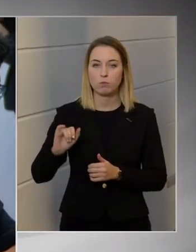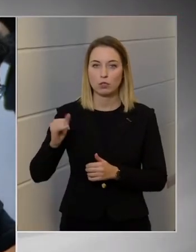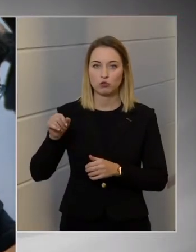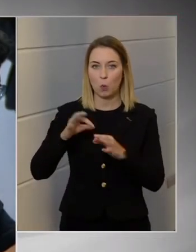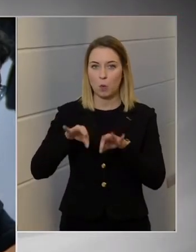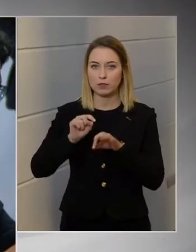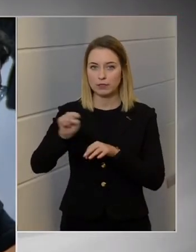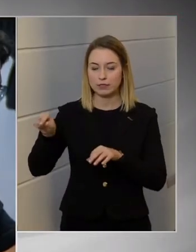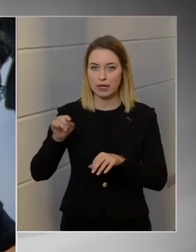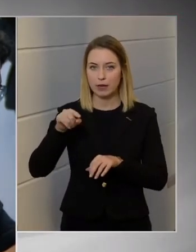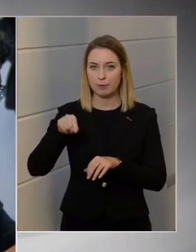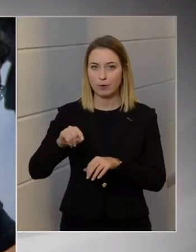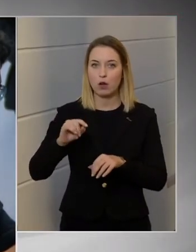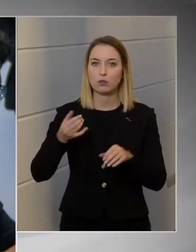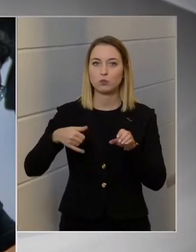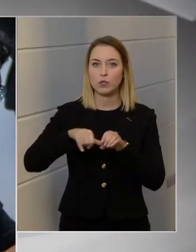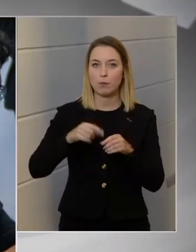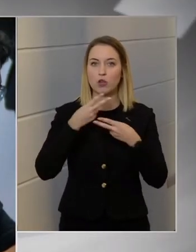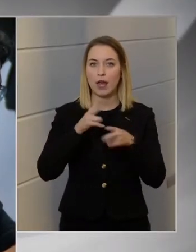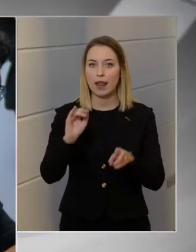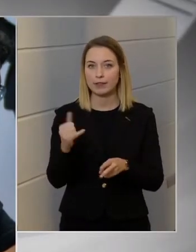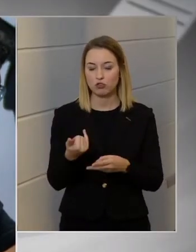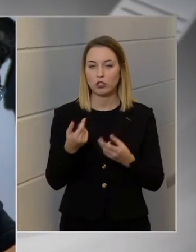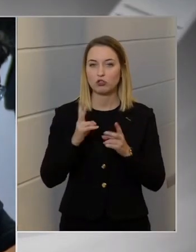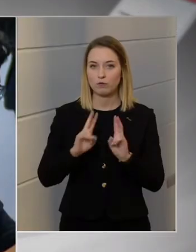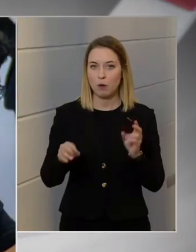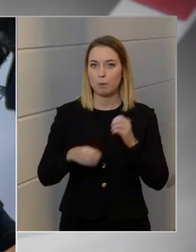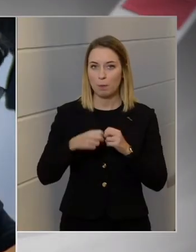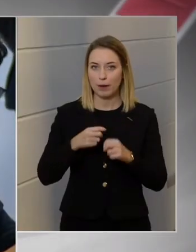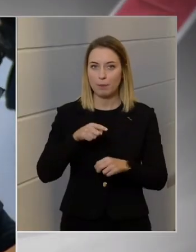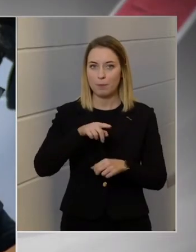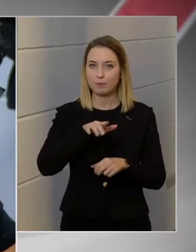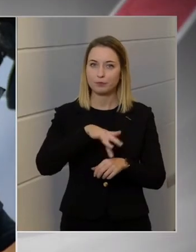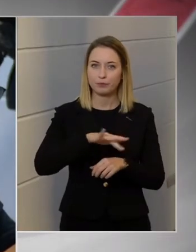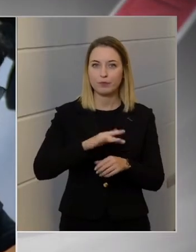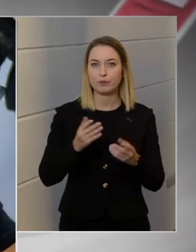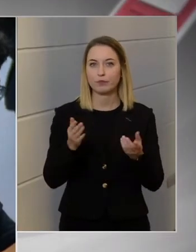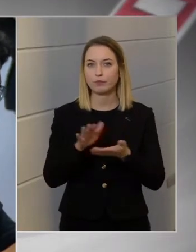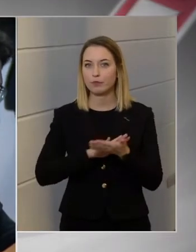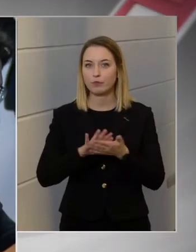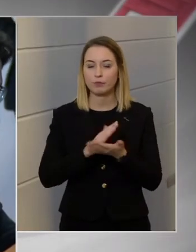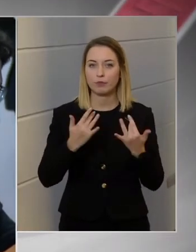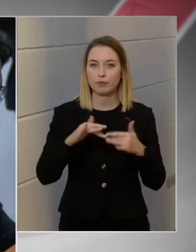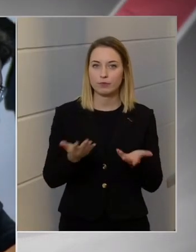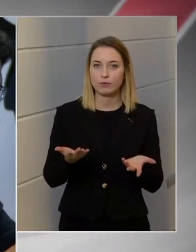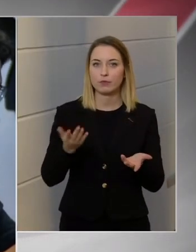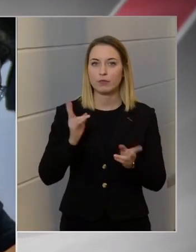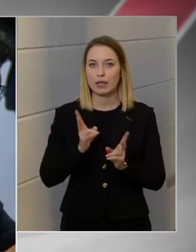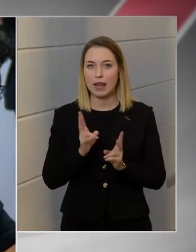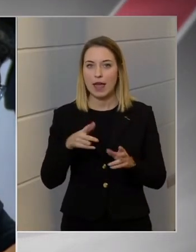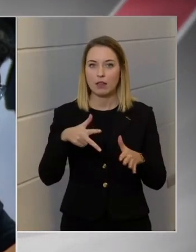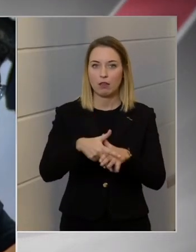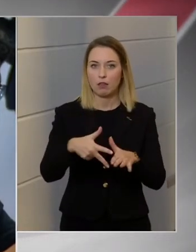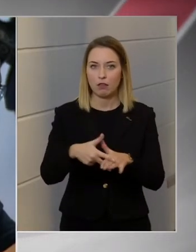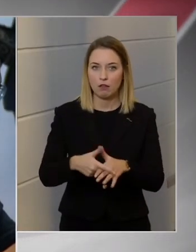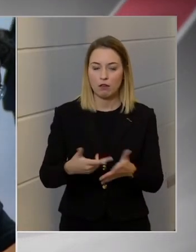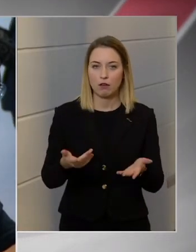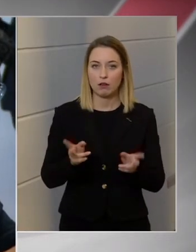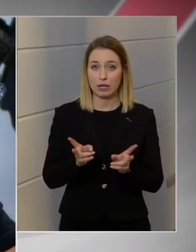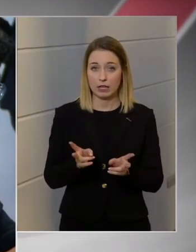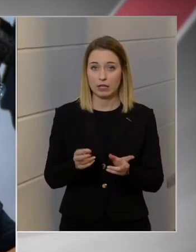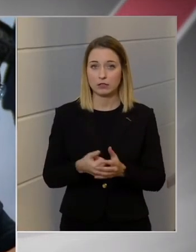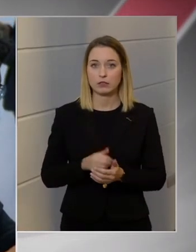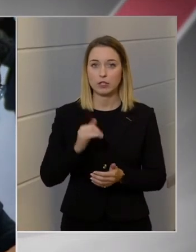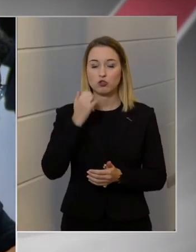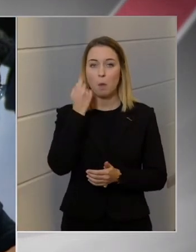országaiban az üzemanyag ellátással is akadnak gondok. Ilyen téren mi a helyzet, hogyan látja a kormány? Lehet-e akadozás, fennakadás az üzemanyag